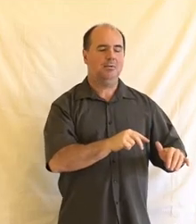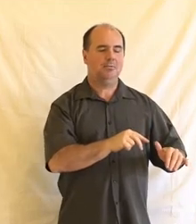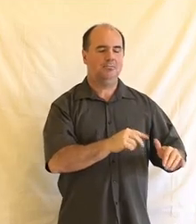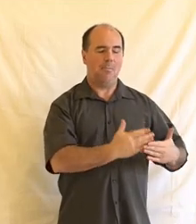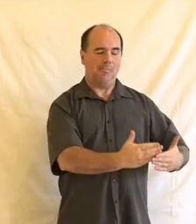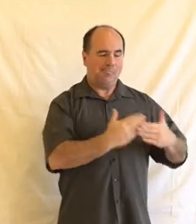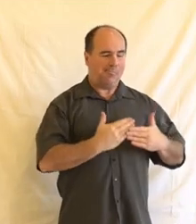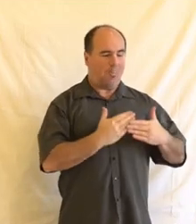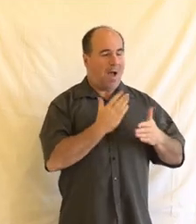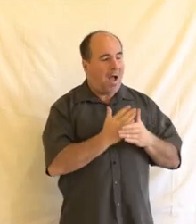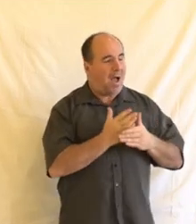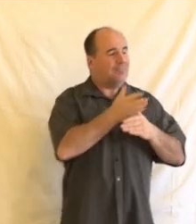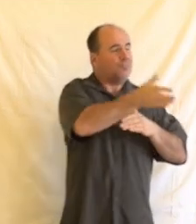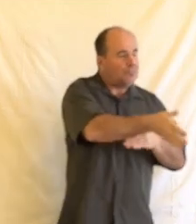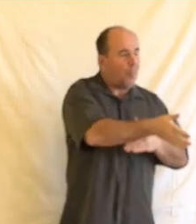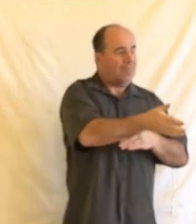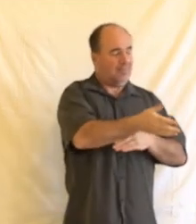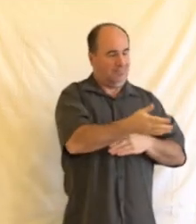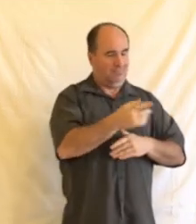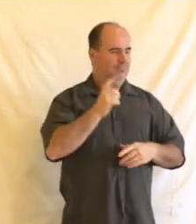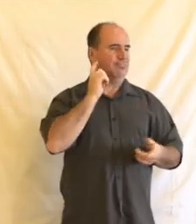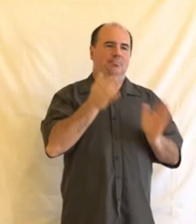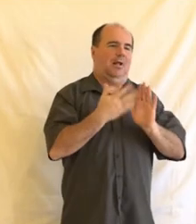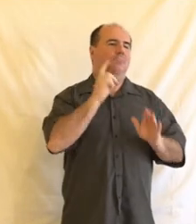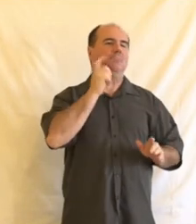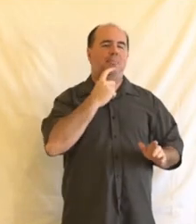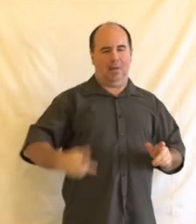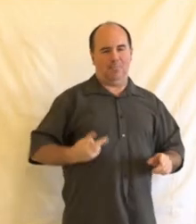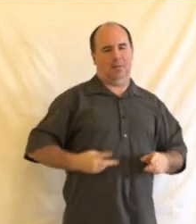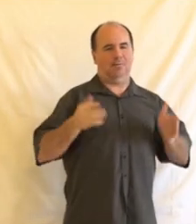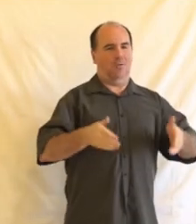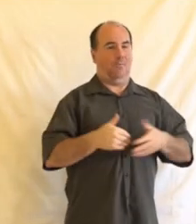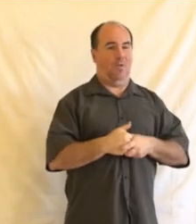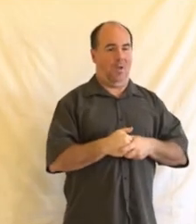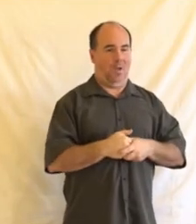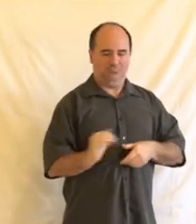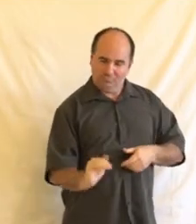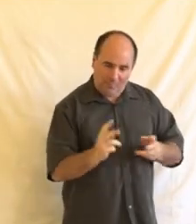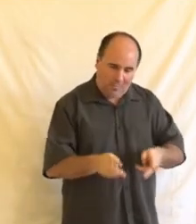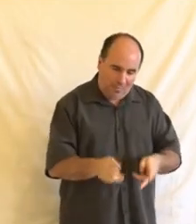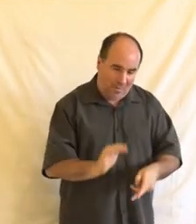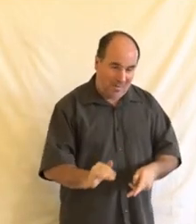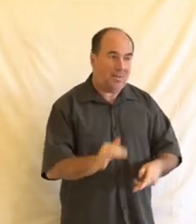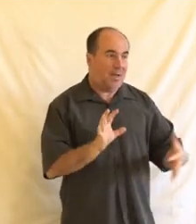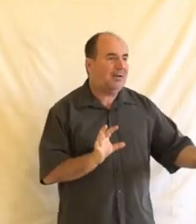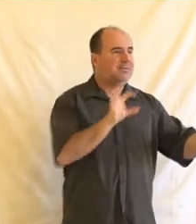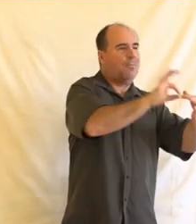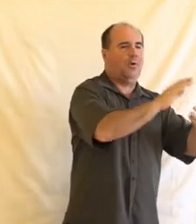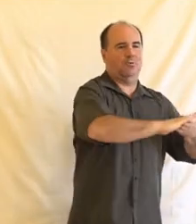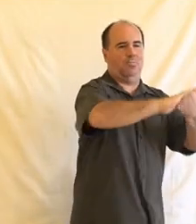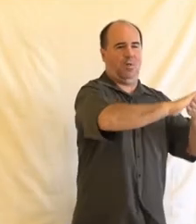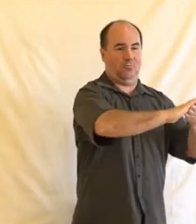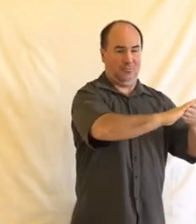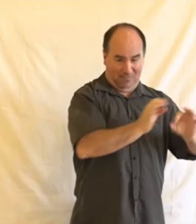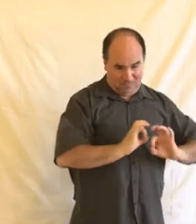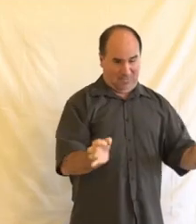společnosti, do pracovního procesu. Maminky na mateřské, lidé vyššího věku, lidé s nějakým handicapem. No ale na druhou stranu,